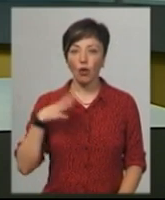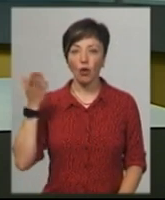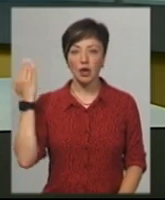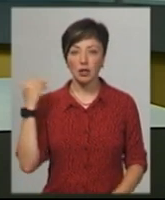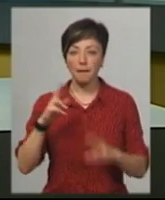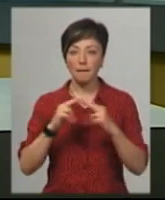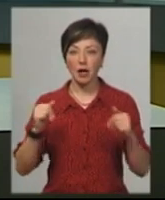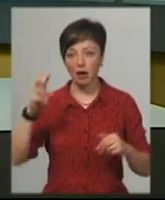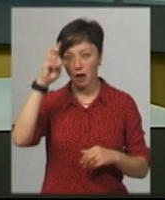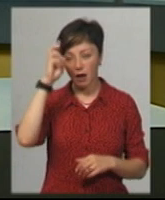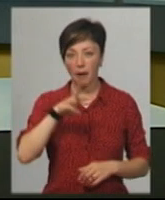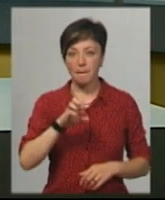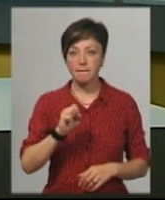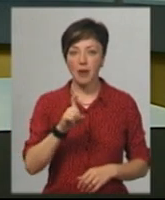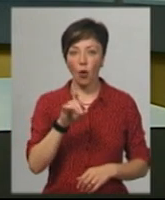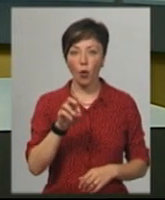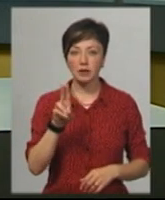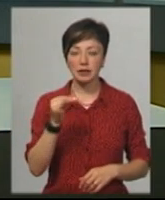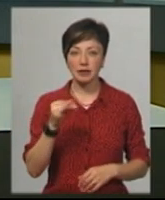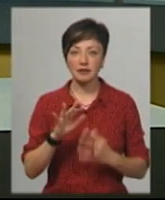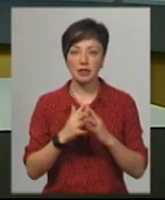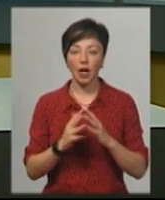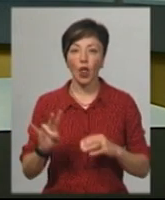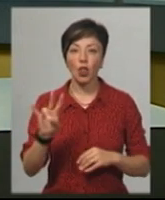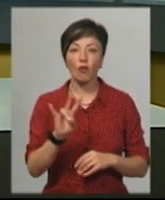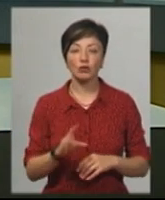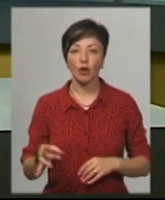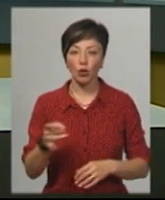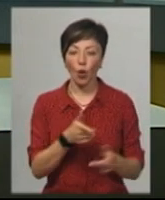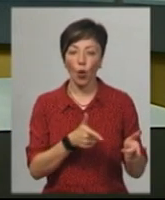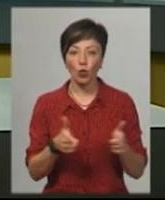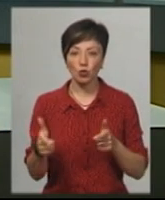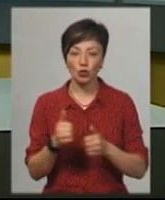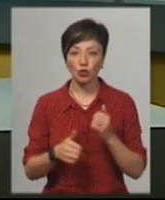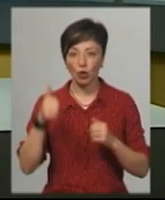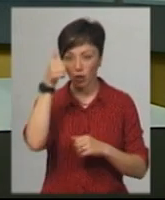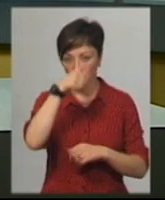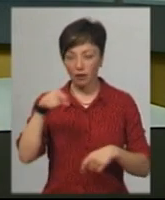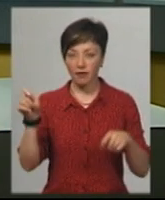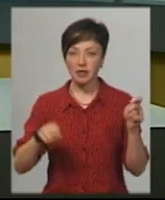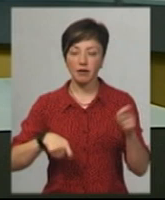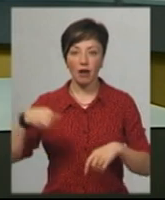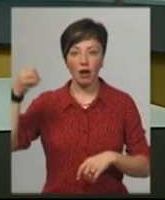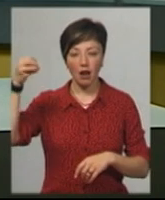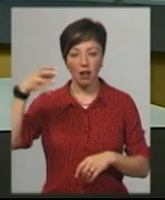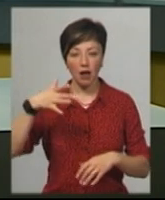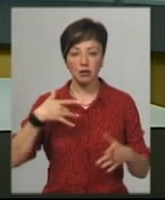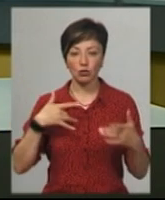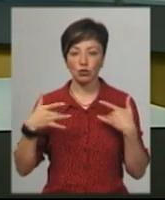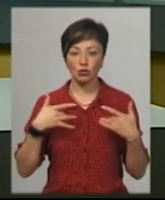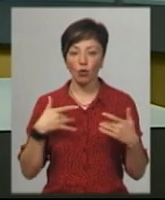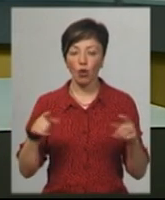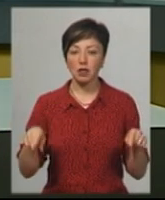маєтків графа Ігнатія Мархуцького у селі Отроків Новоушицького району готуються до щорічного фестивалю лазерного шоу. Його